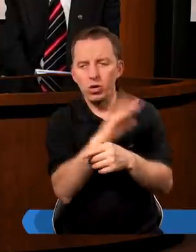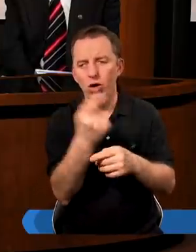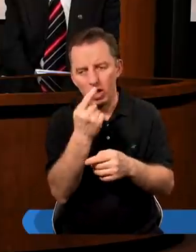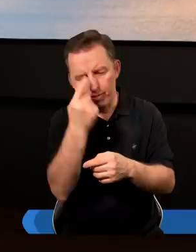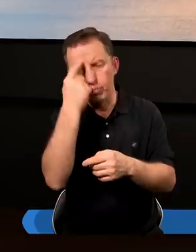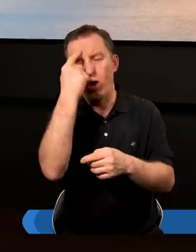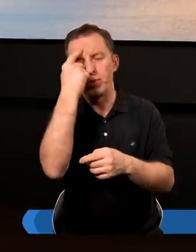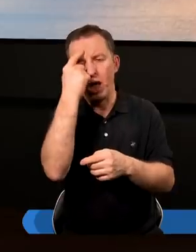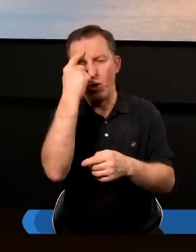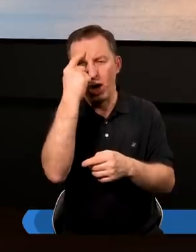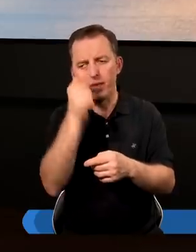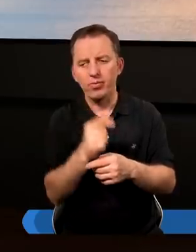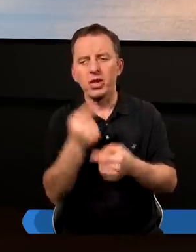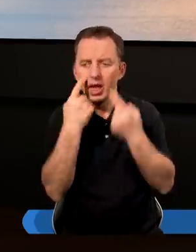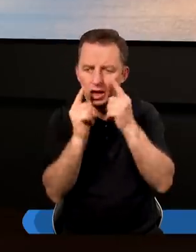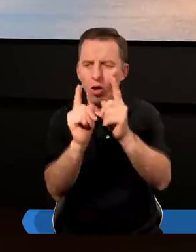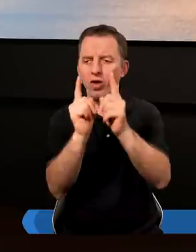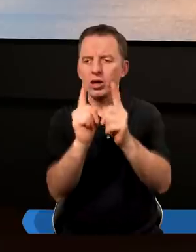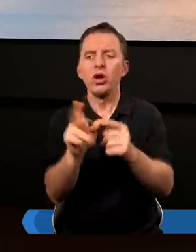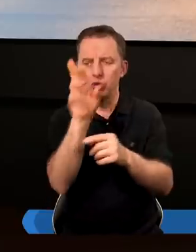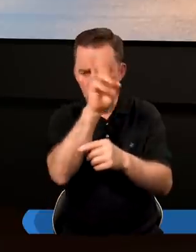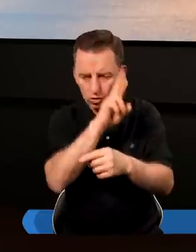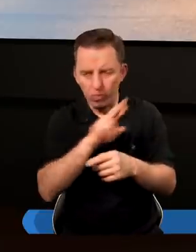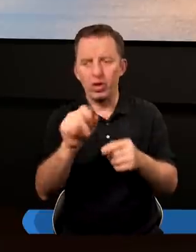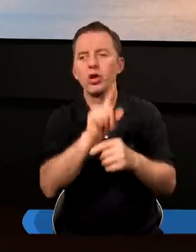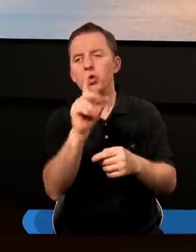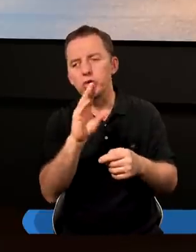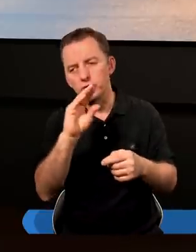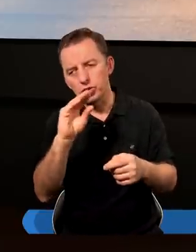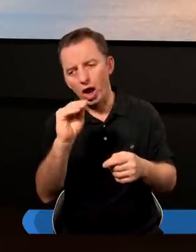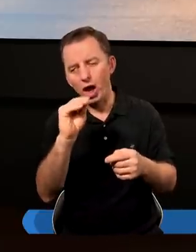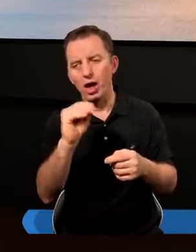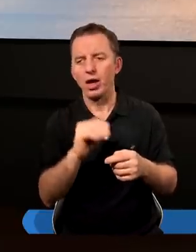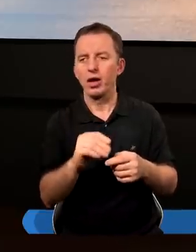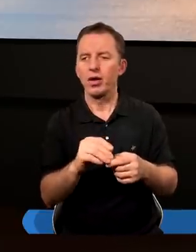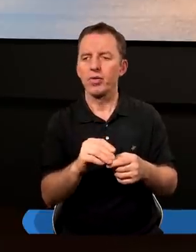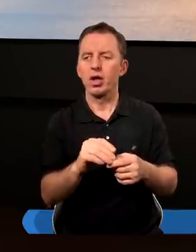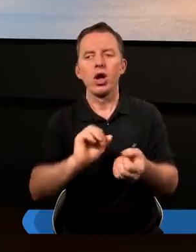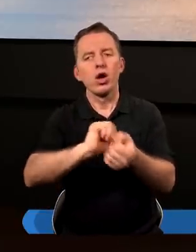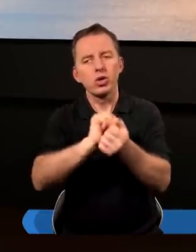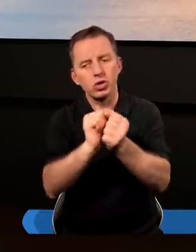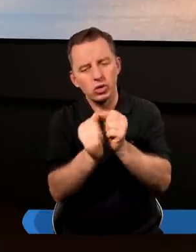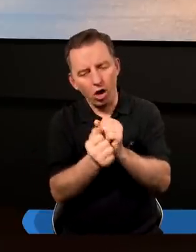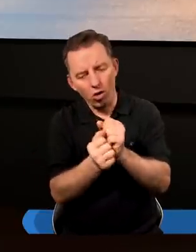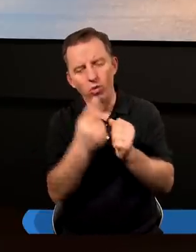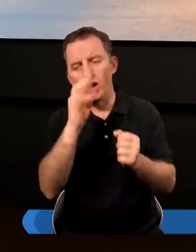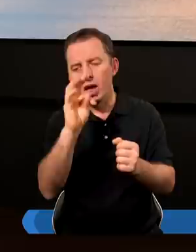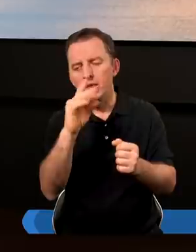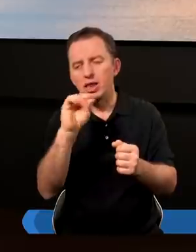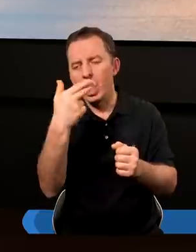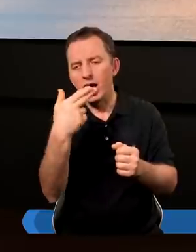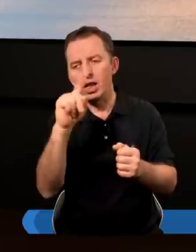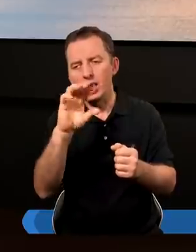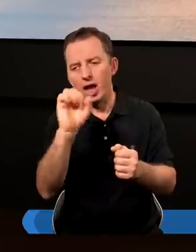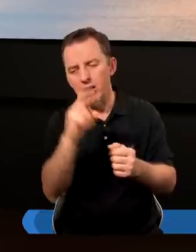wspomniał, zauważamy rzeczywiście, że są tendencje